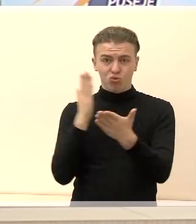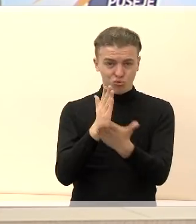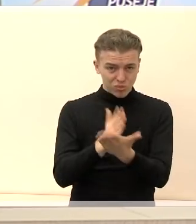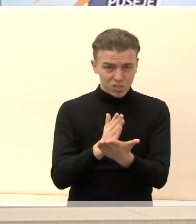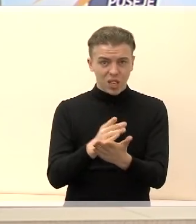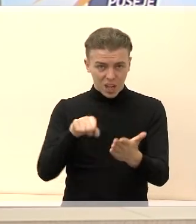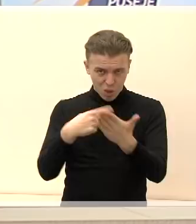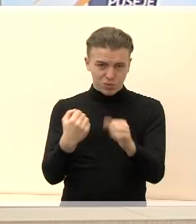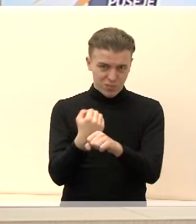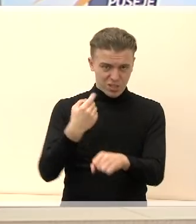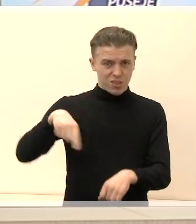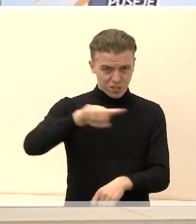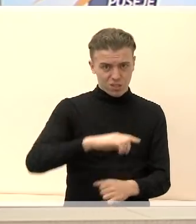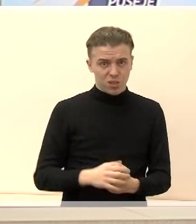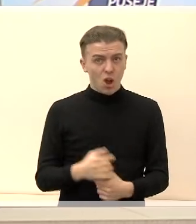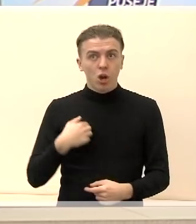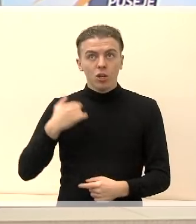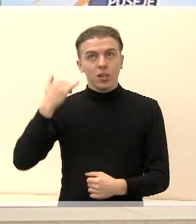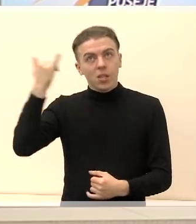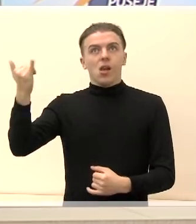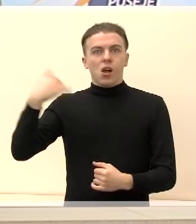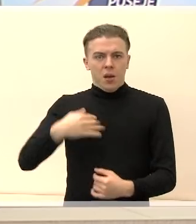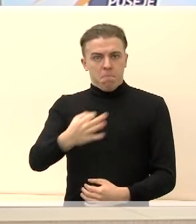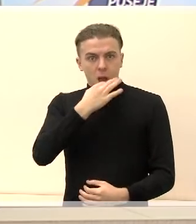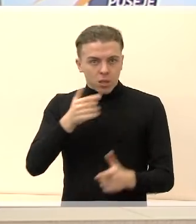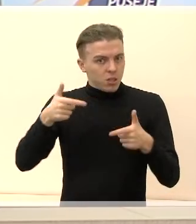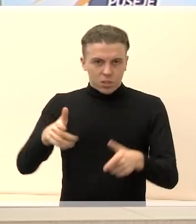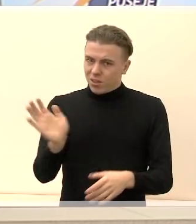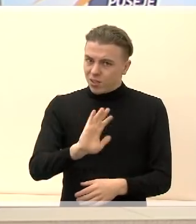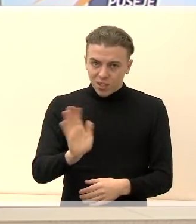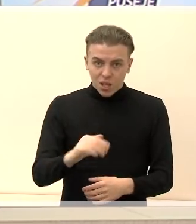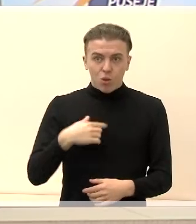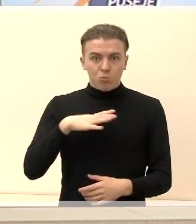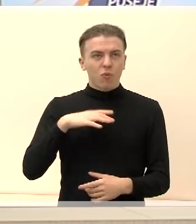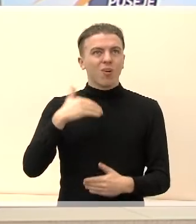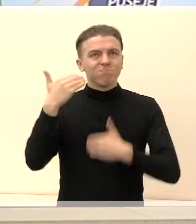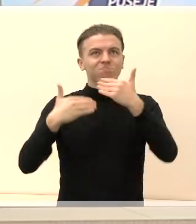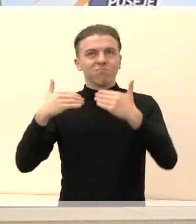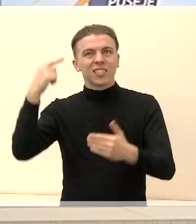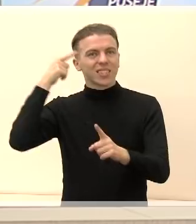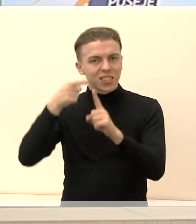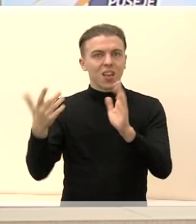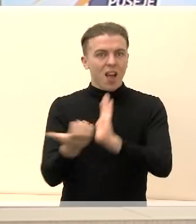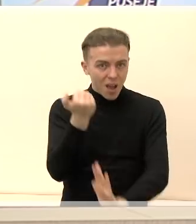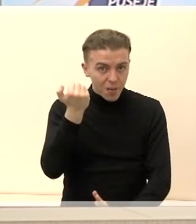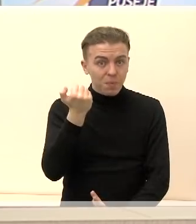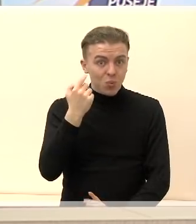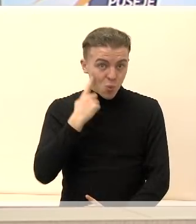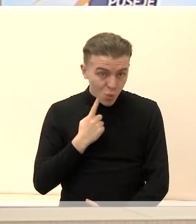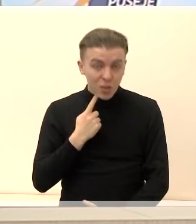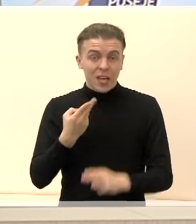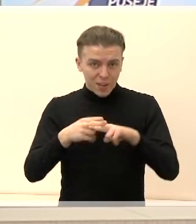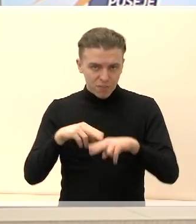Tikrai ne iš idėjus buvau įstojas, o dėl to, kad norint kilti karjerų slaiptais, tariai kėjo daryti. Ir niekam